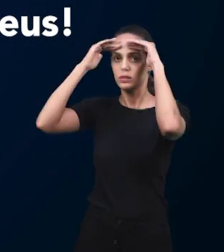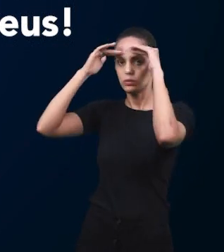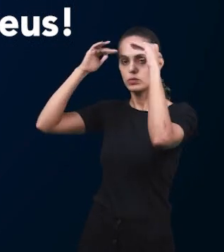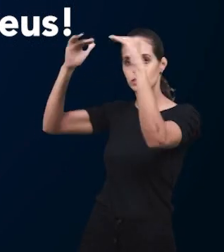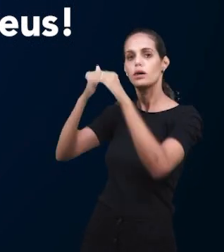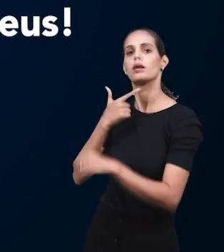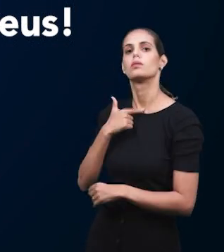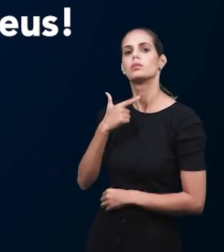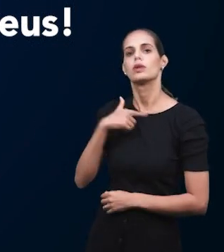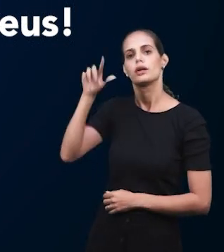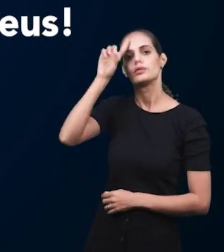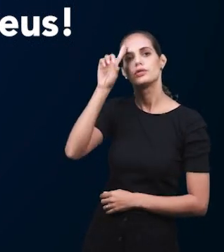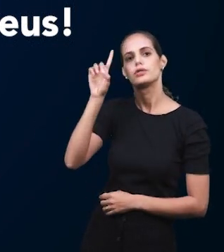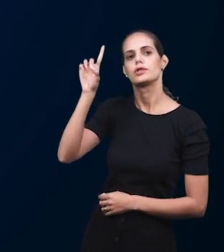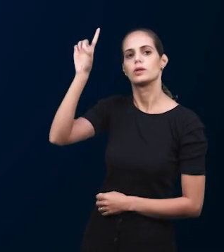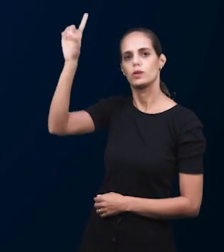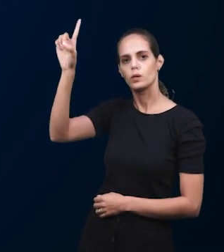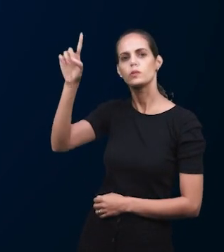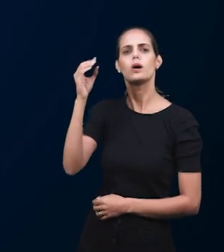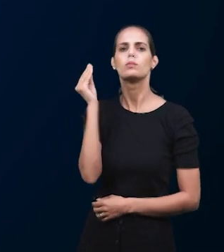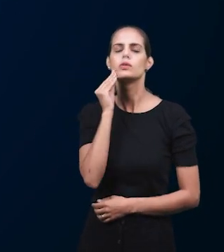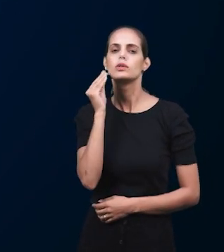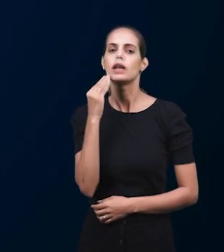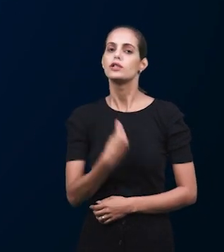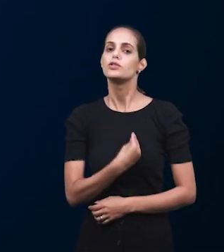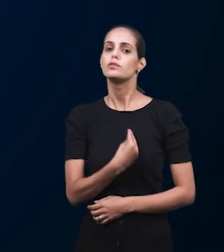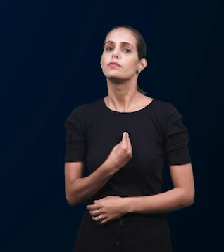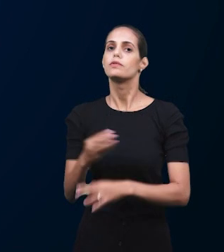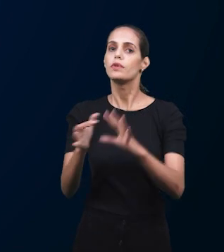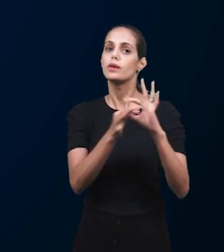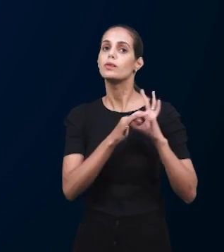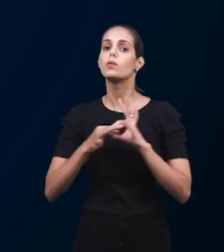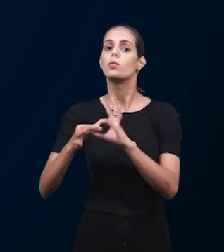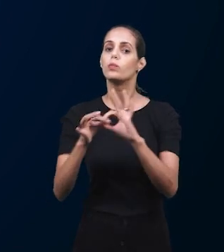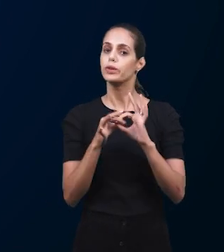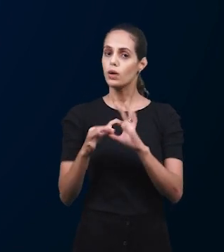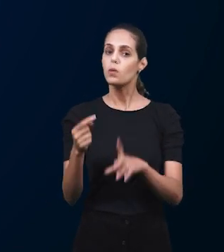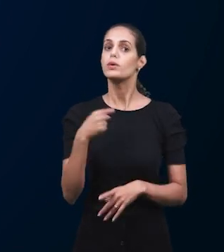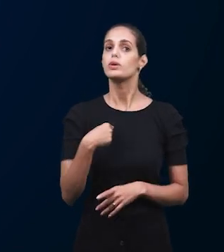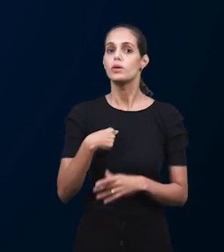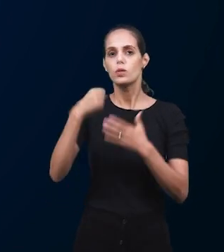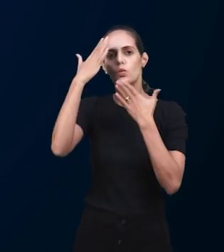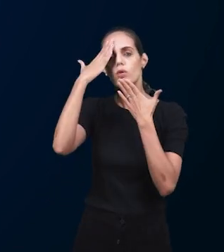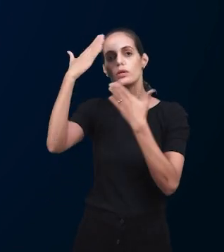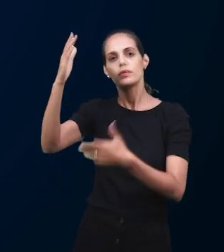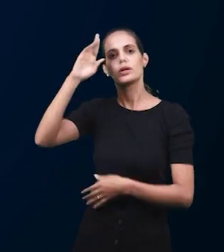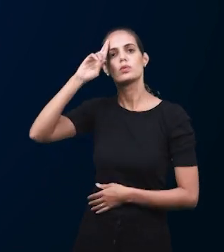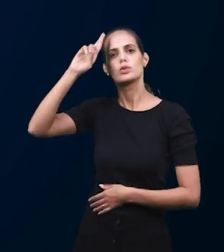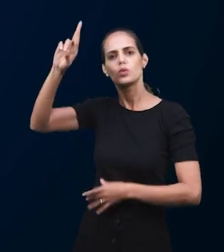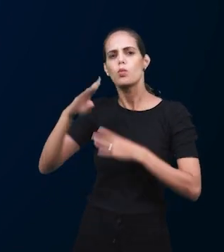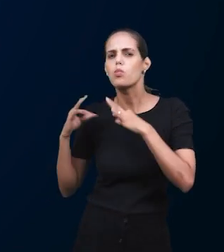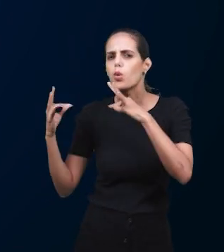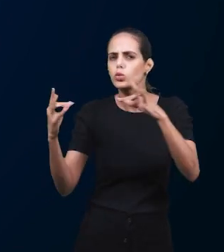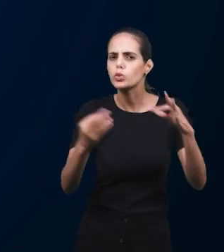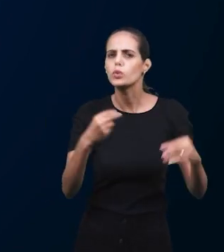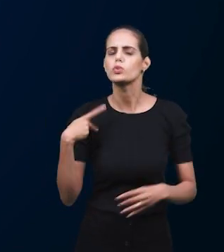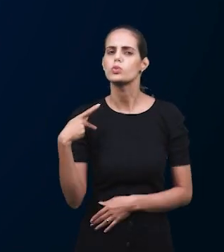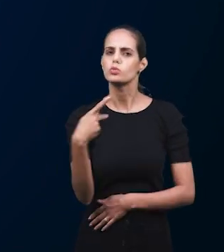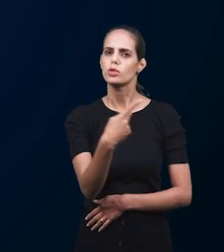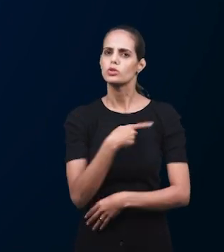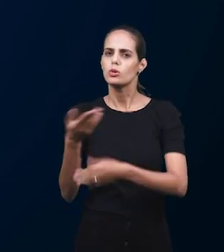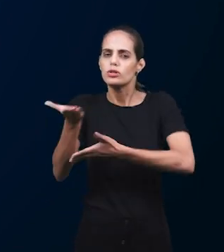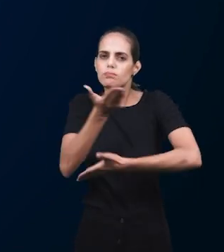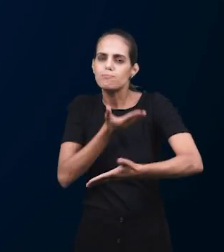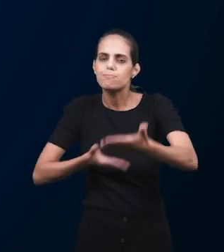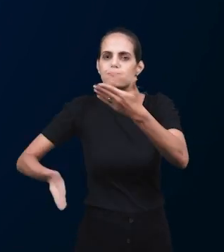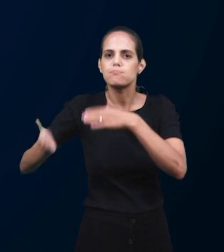Мы всегда вопрошаем, просим у Совета подходим,